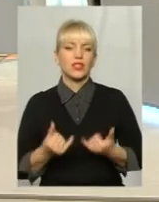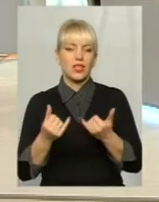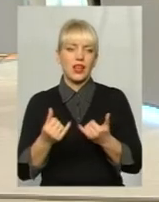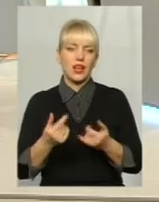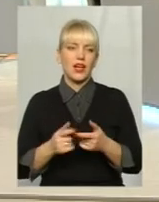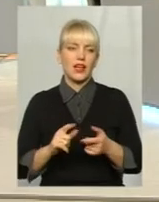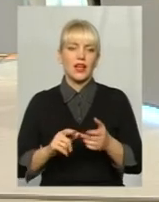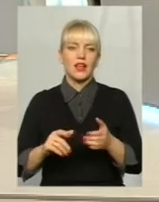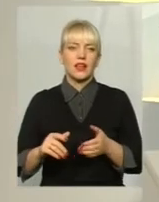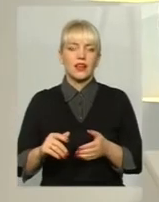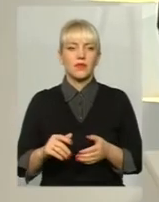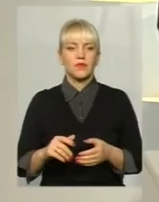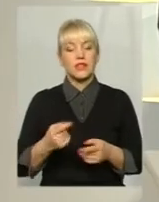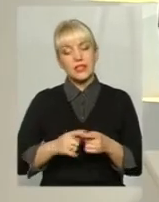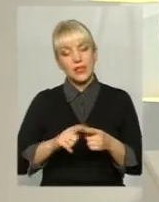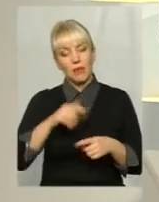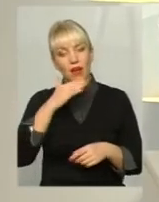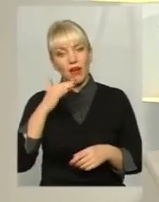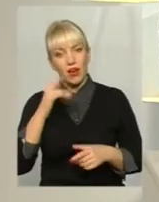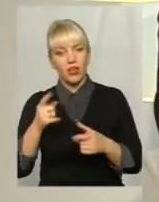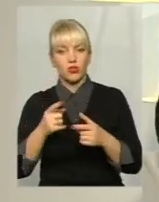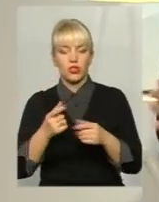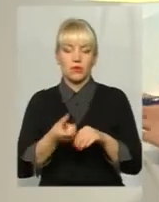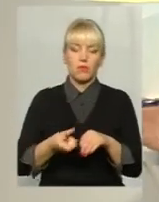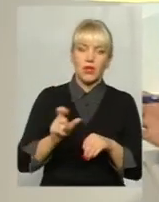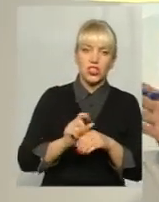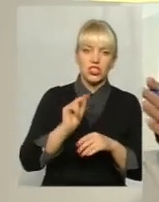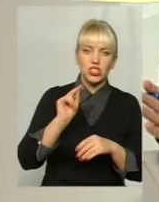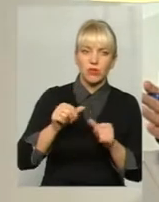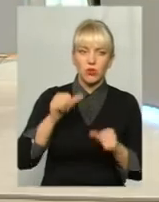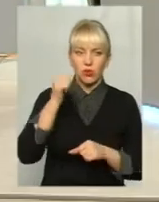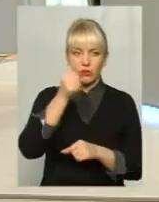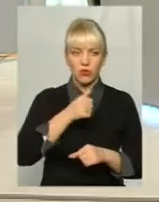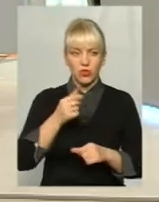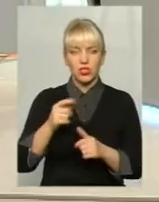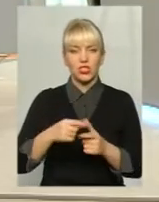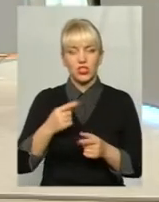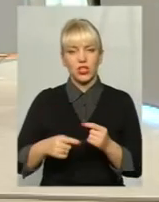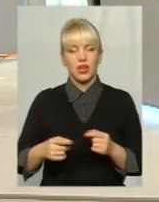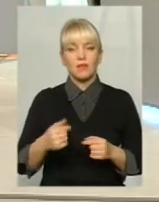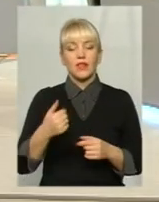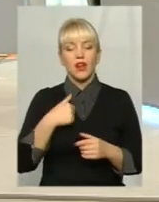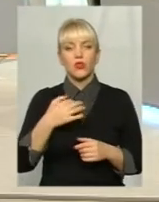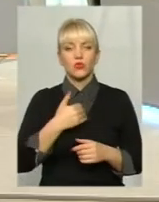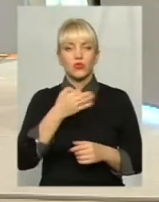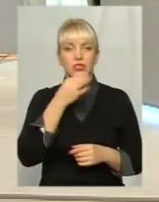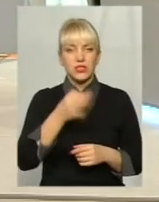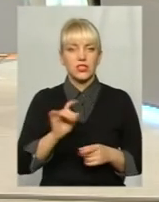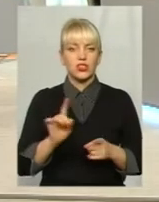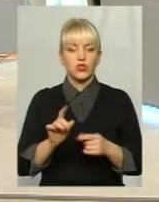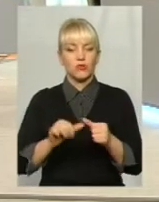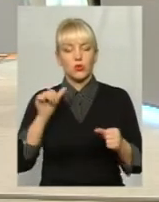Тобто, якщо це більше, ніж минулого року, чи так само? Тому що 13 тисяч 400, ну ні про що не говорить. Хочу сказати, що ми минулої зими